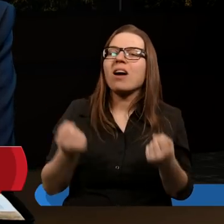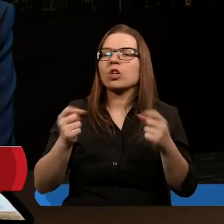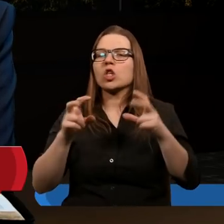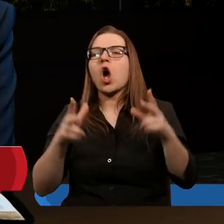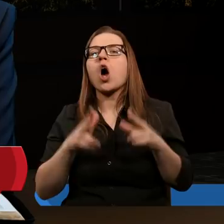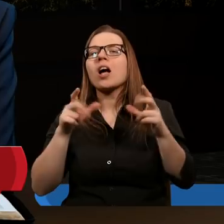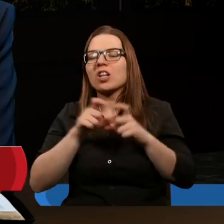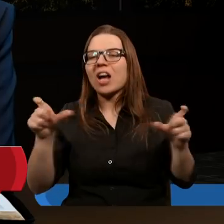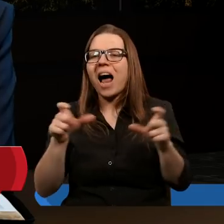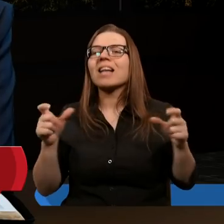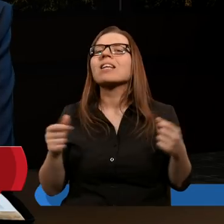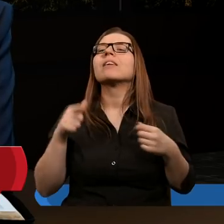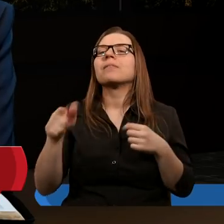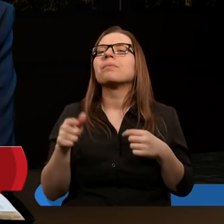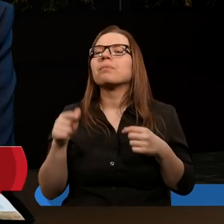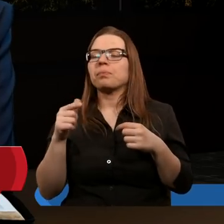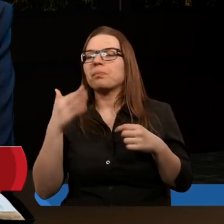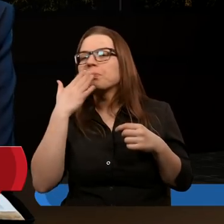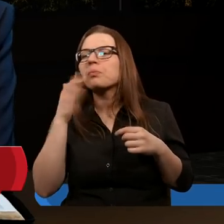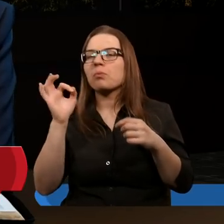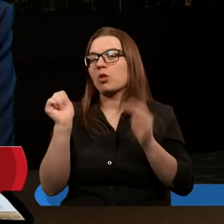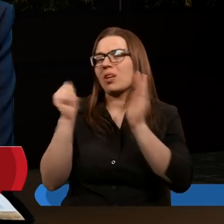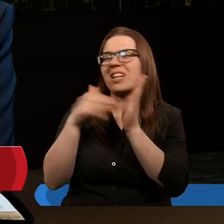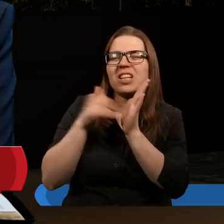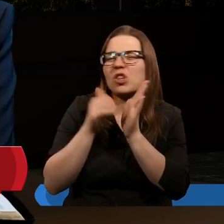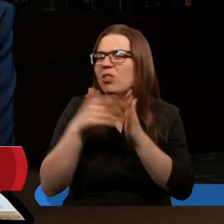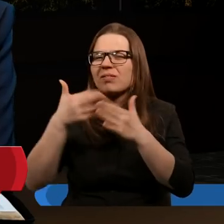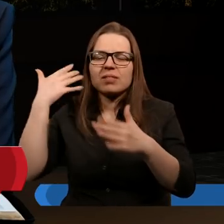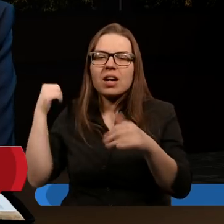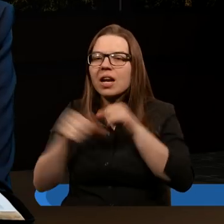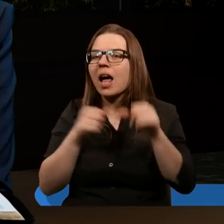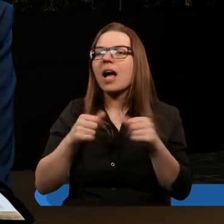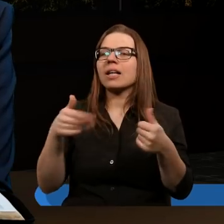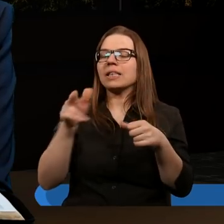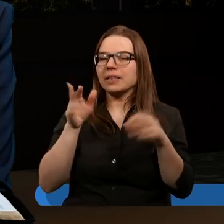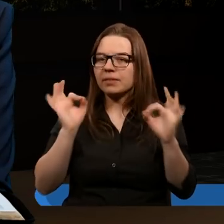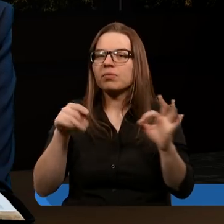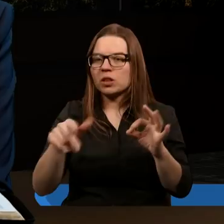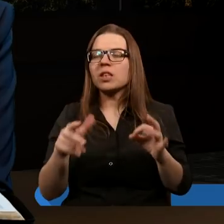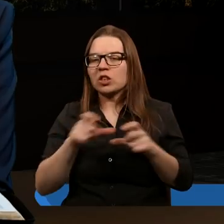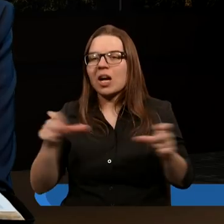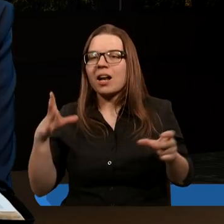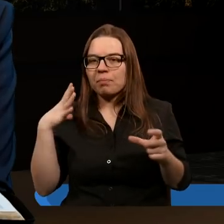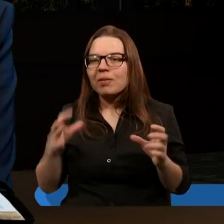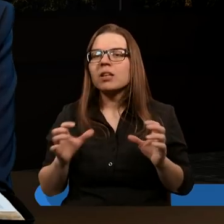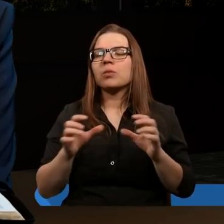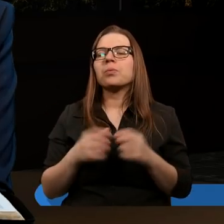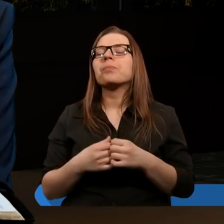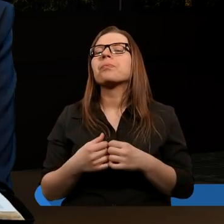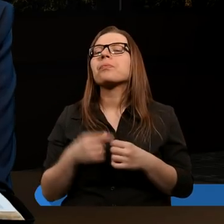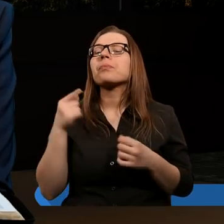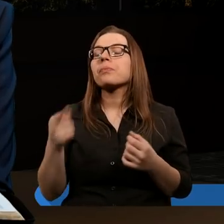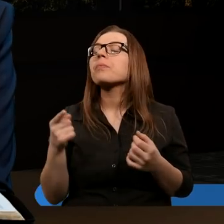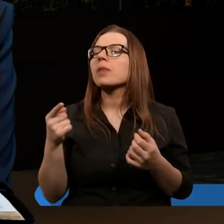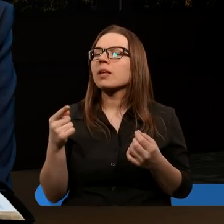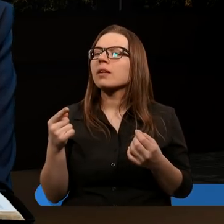historycy różnie określają ten czas. Mówi się nawet o tysiącu lat, które ten okres obejmuje. Ciekawe jest to